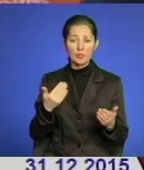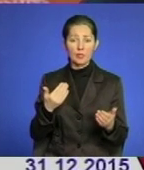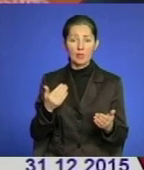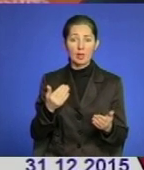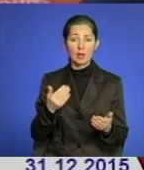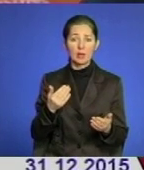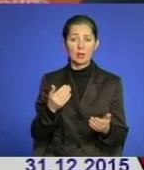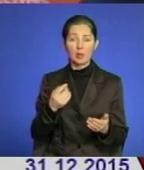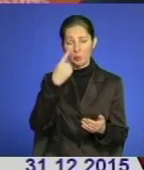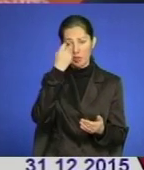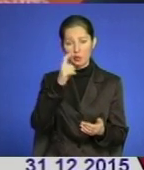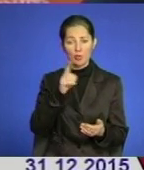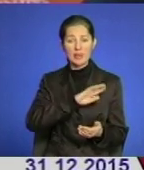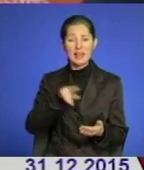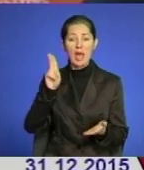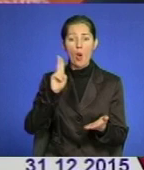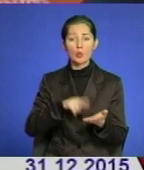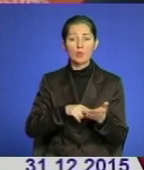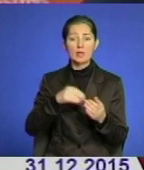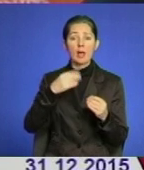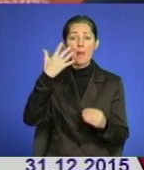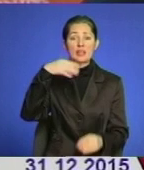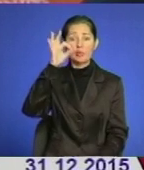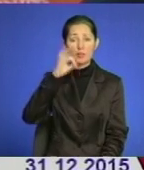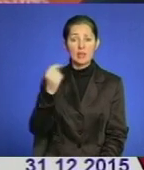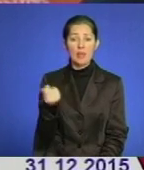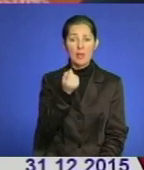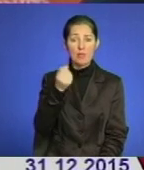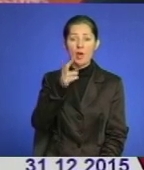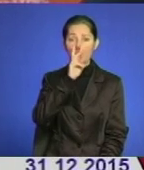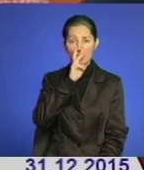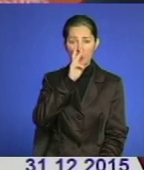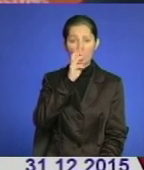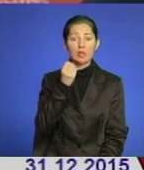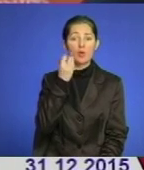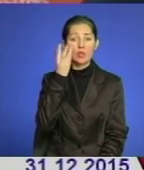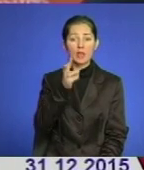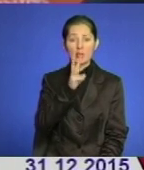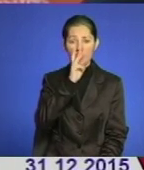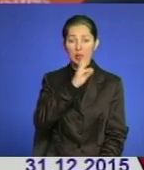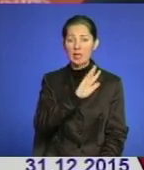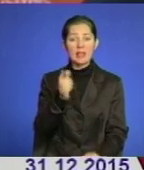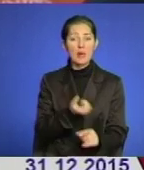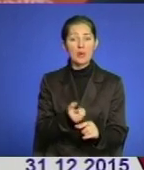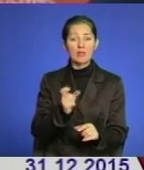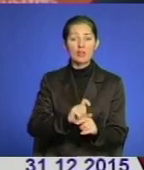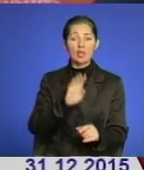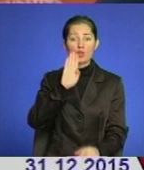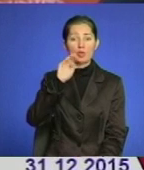не оподатковується 50% мінімальної заробітної плати, коли заробітна плата не перевищує